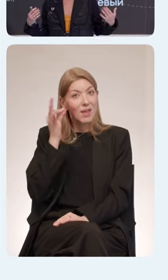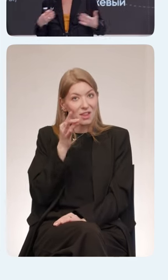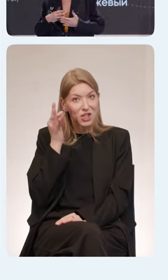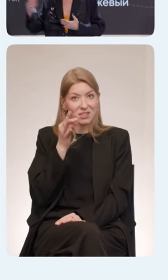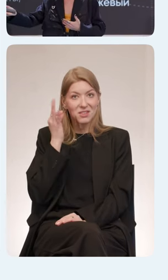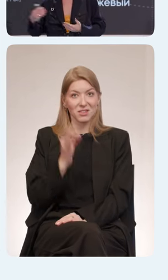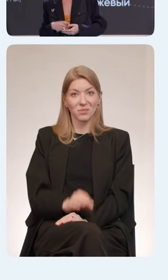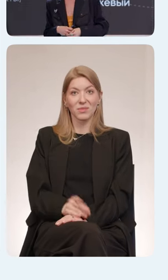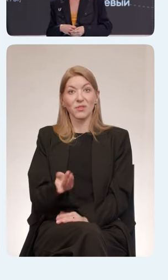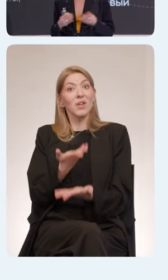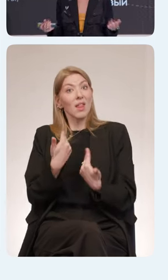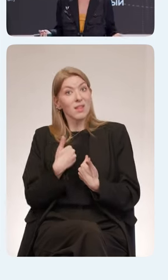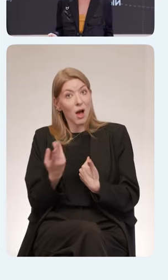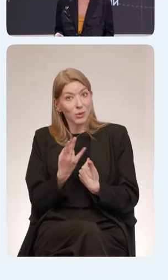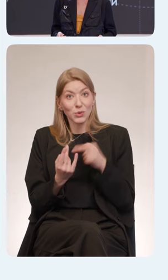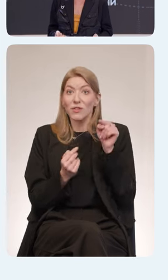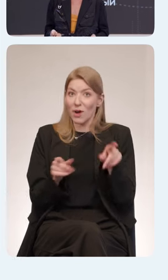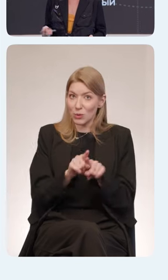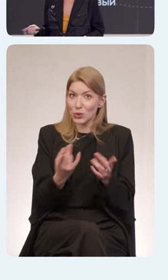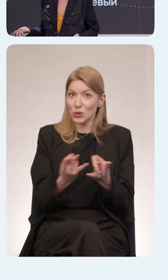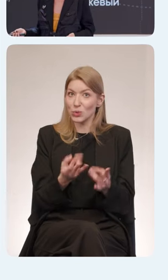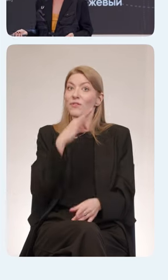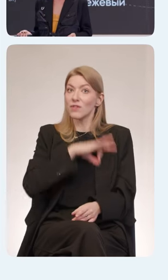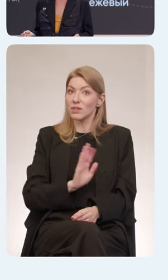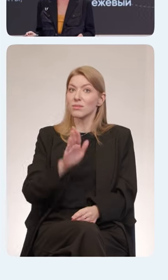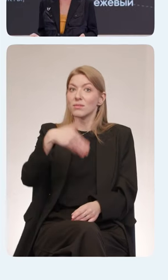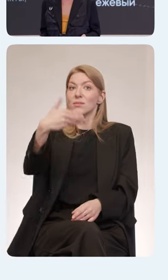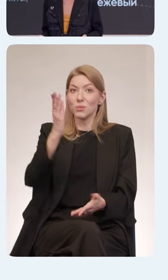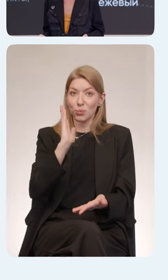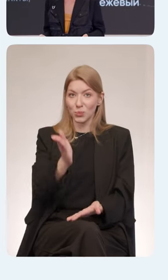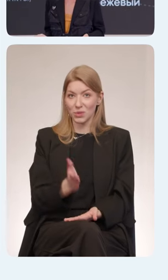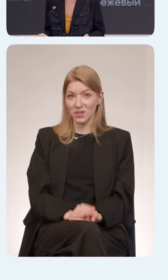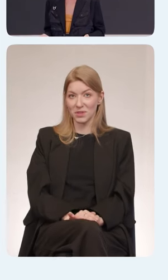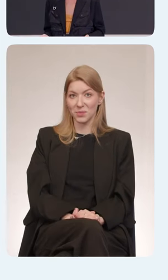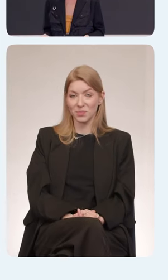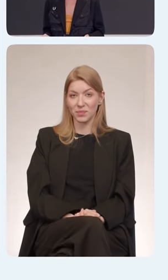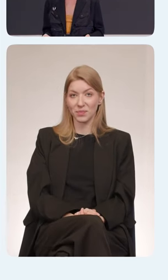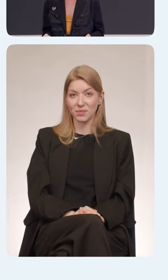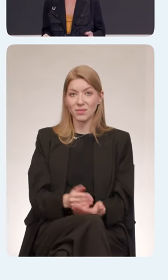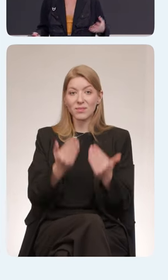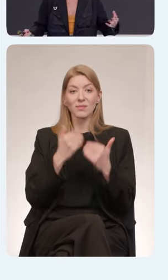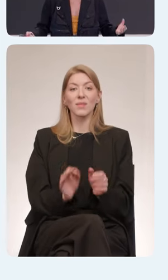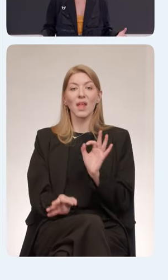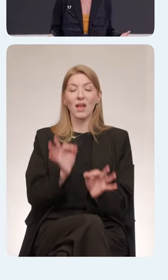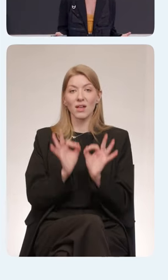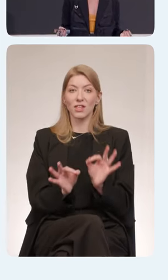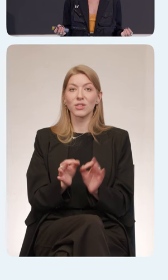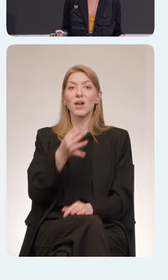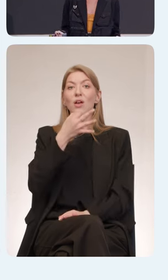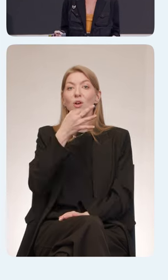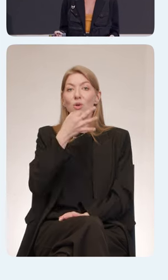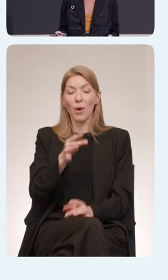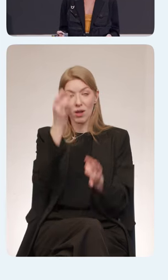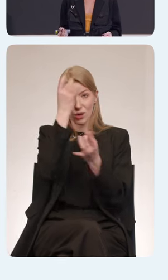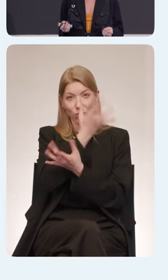нужно. Вам это нужно, им это нужно. Найдите точку пересечения. От вас это тоже во многом зависит. Ну и, конечно, любая культура начинается с